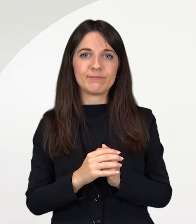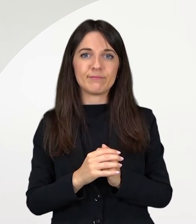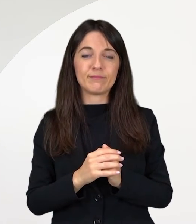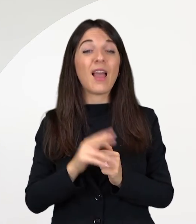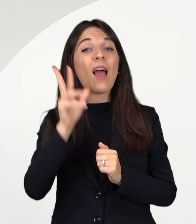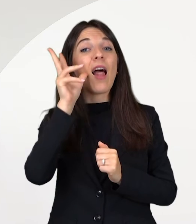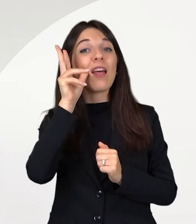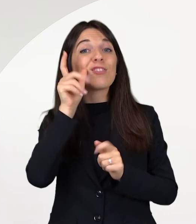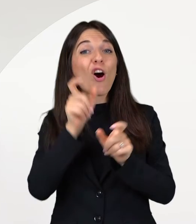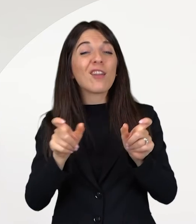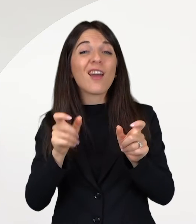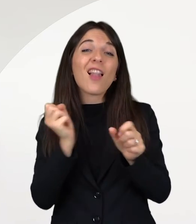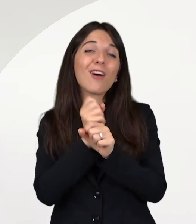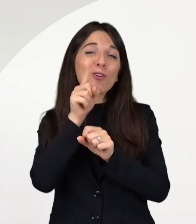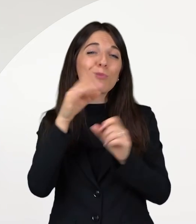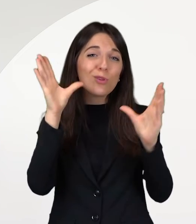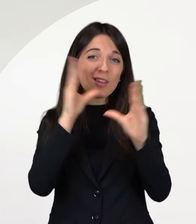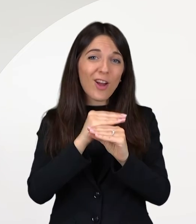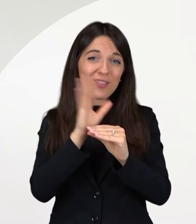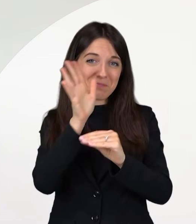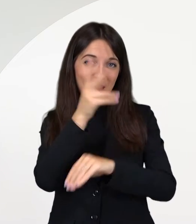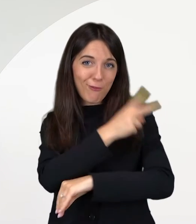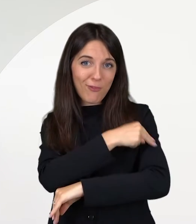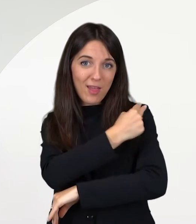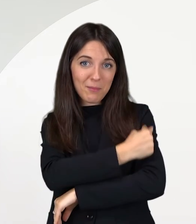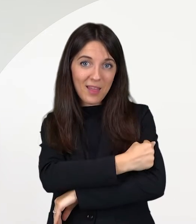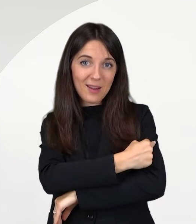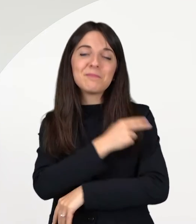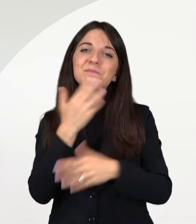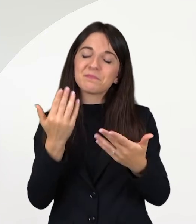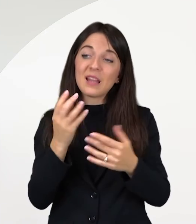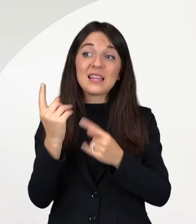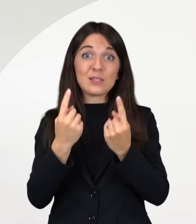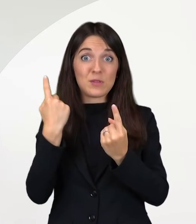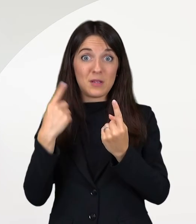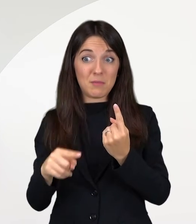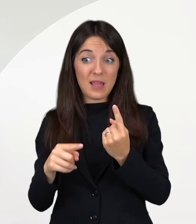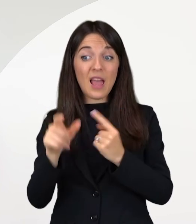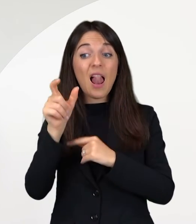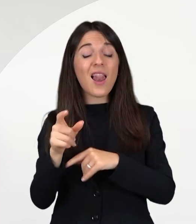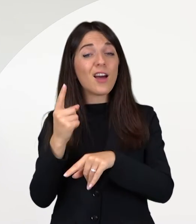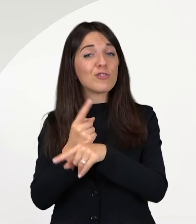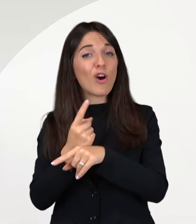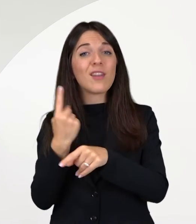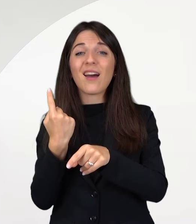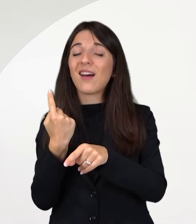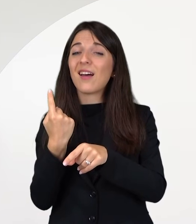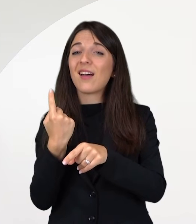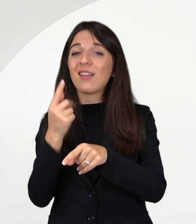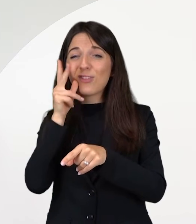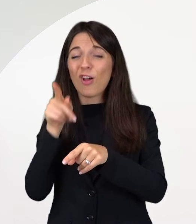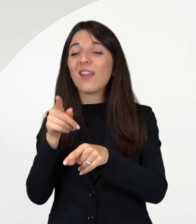talvolta lavorano anche di notte, pensiamo alle nostre infermiere e quindi in questo caso